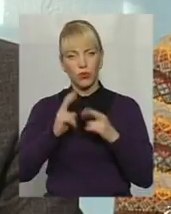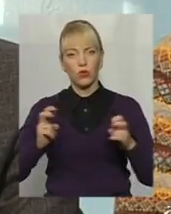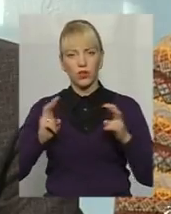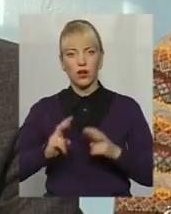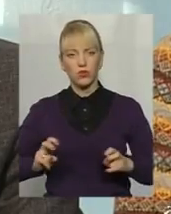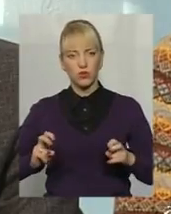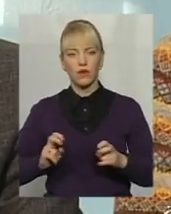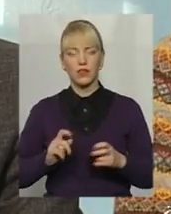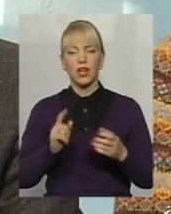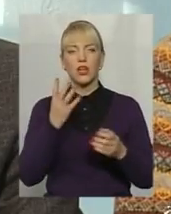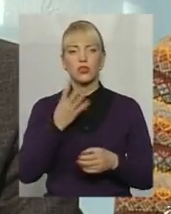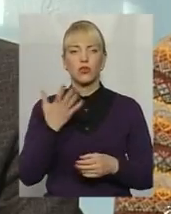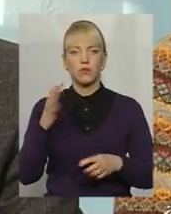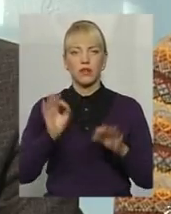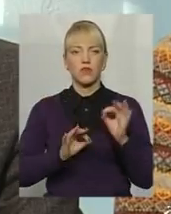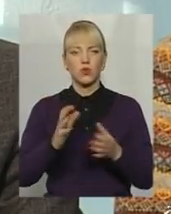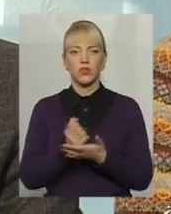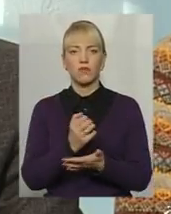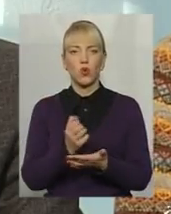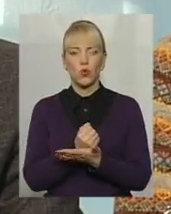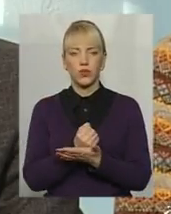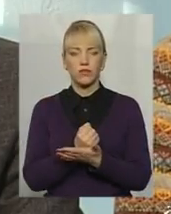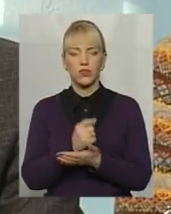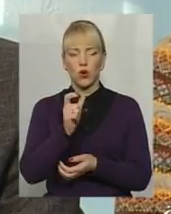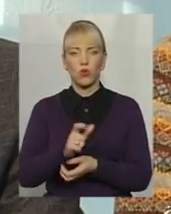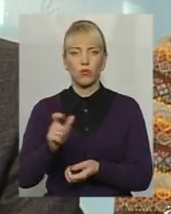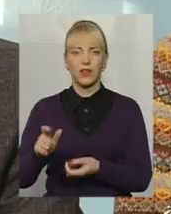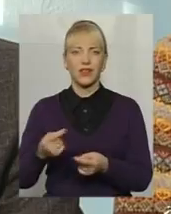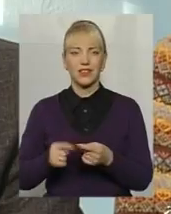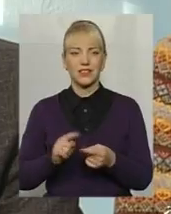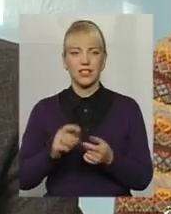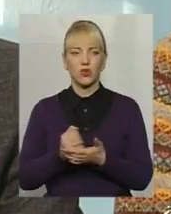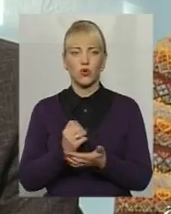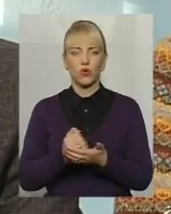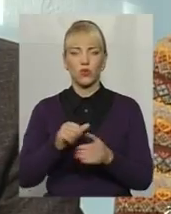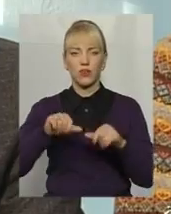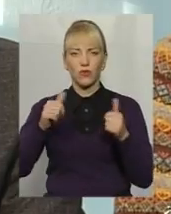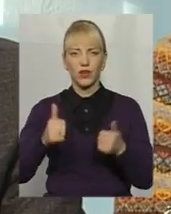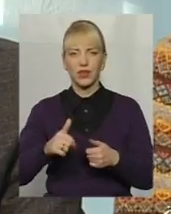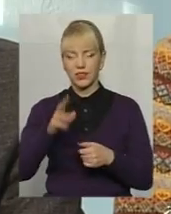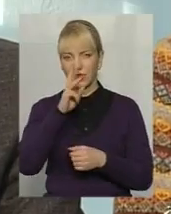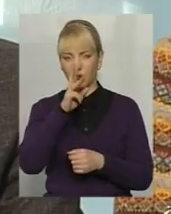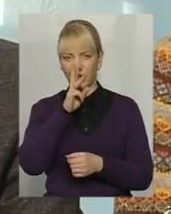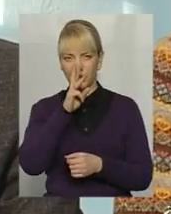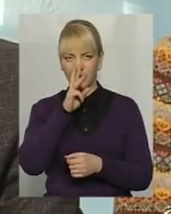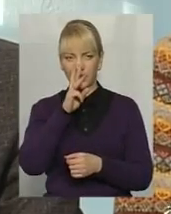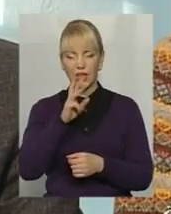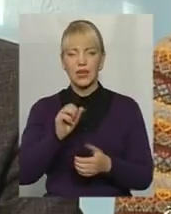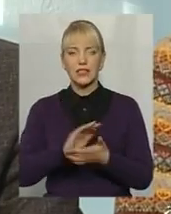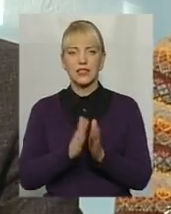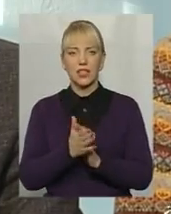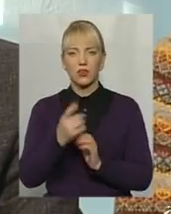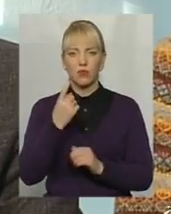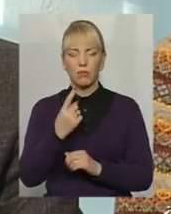45% доходів громадян, це доходи в вигляді заробітної плати. Станов на